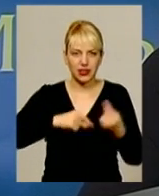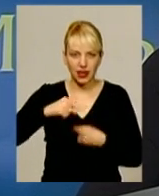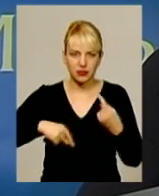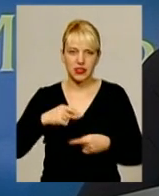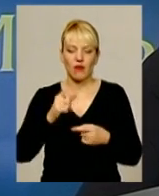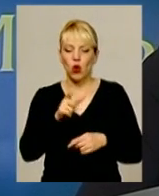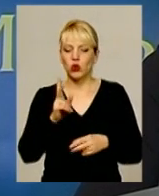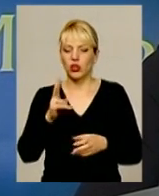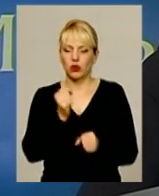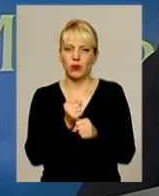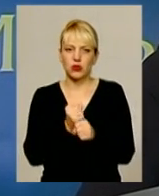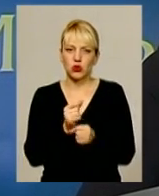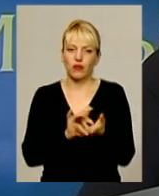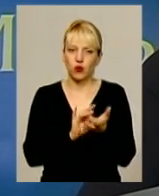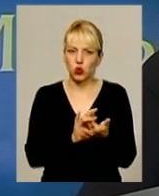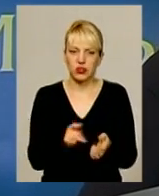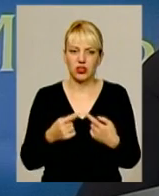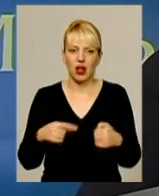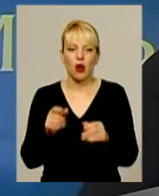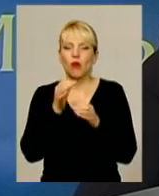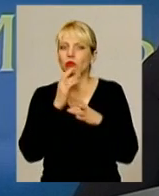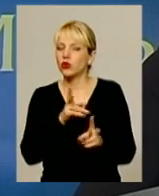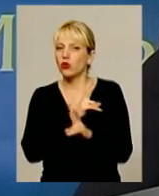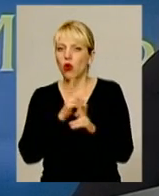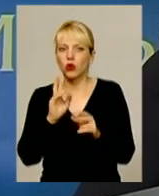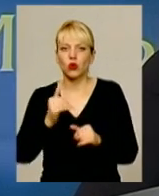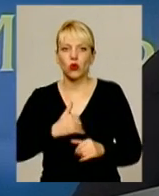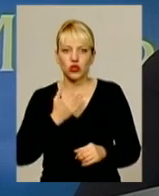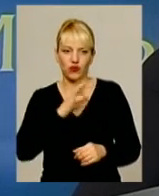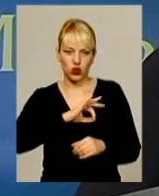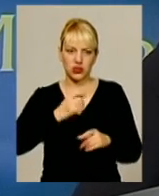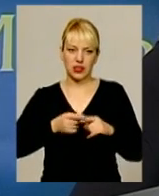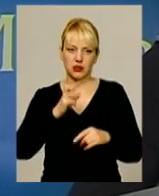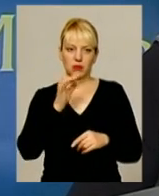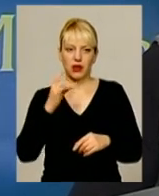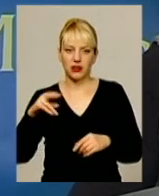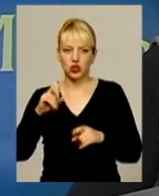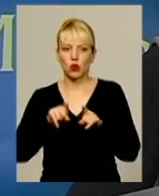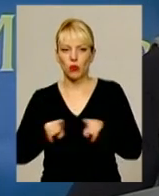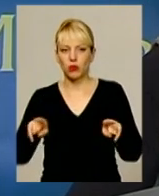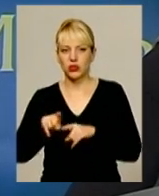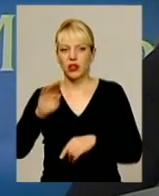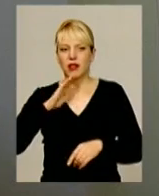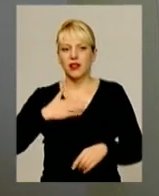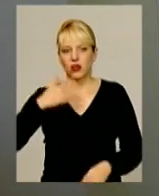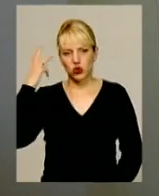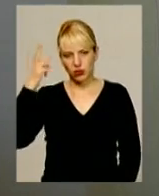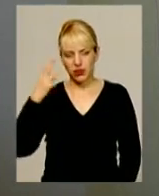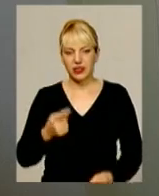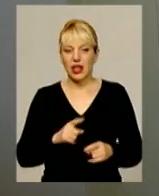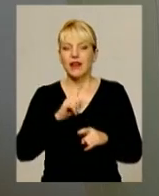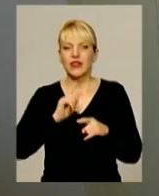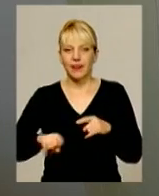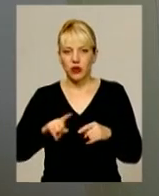людей, які працюють в туристичній галузі, тобто будь-кого, хто хоче використовувати цей бренд, щоб популяризувати нашу Хмельниччину. Уже